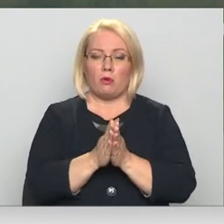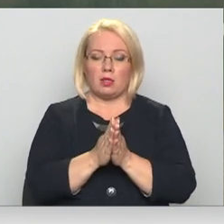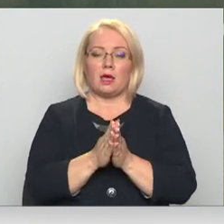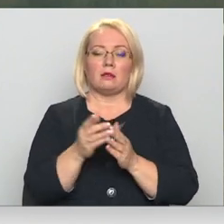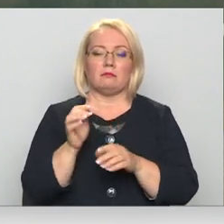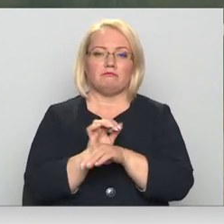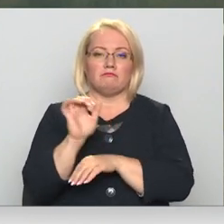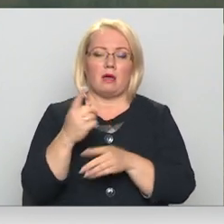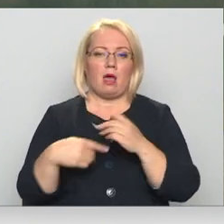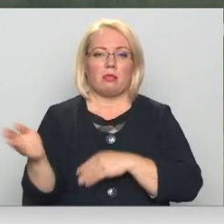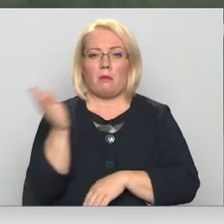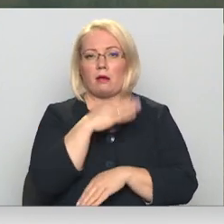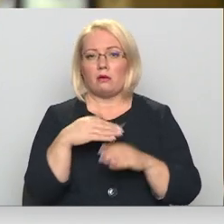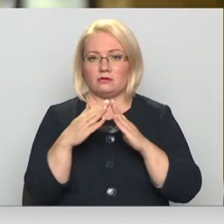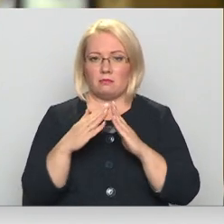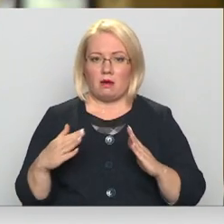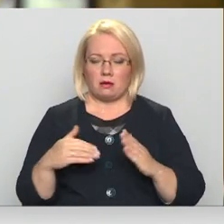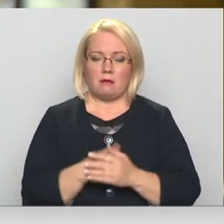doties atpakaļ uz savu mītnes zemi.